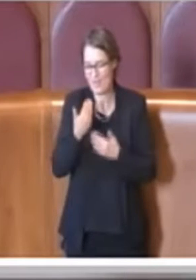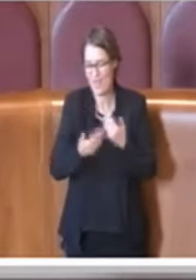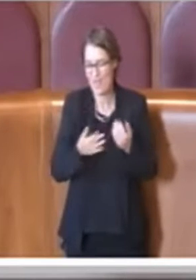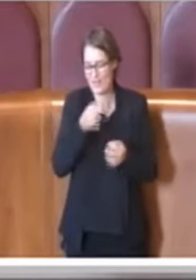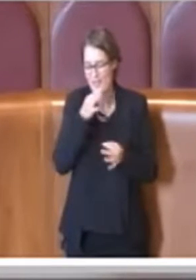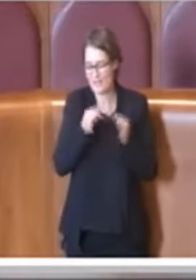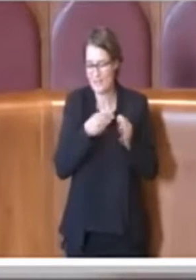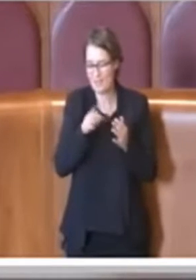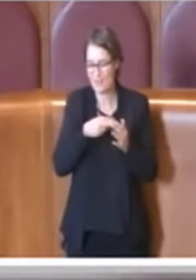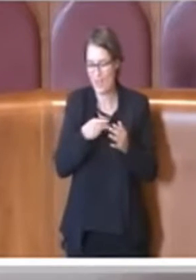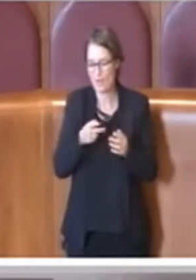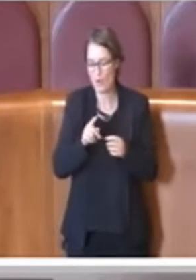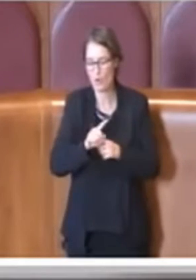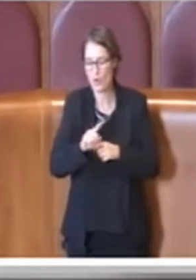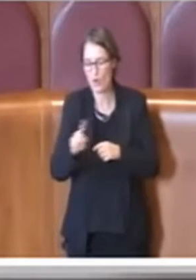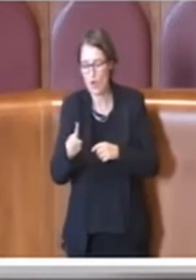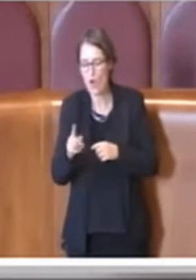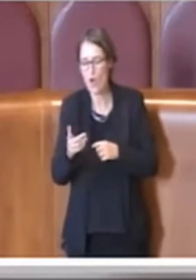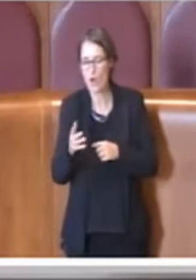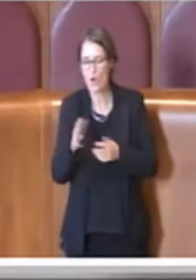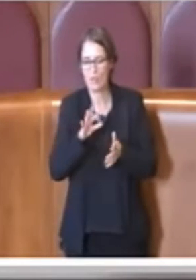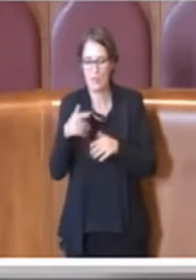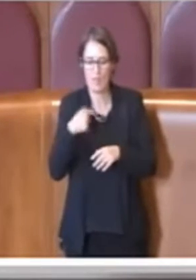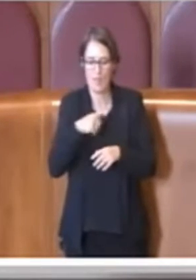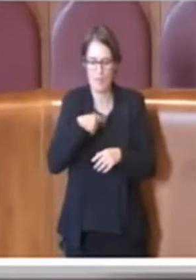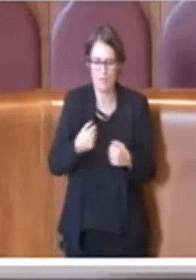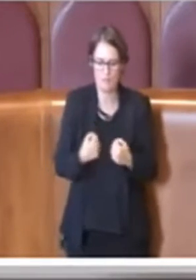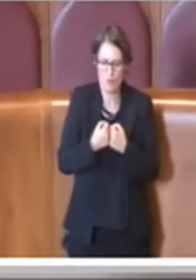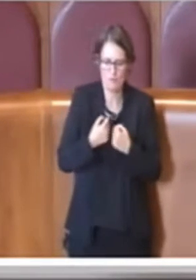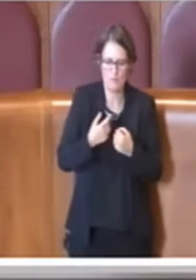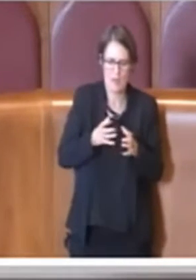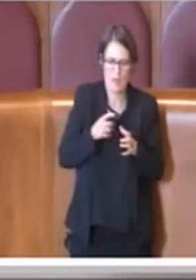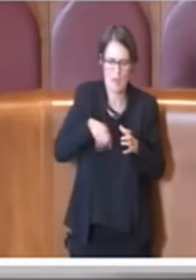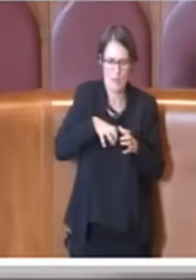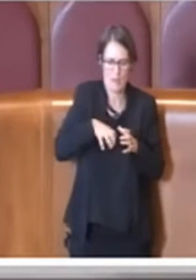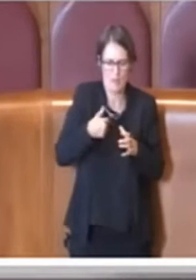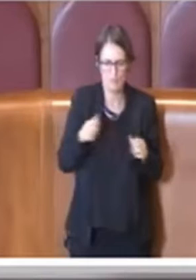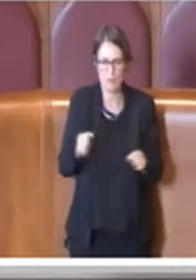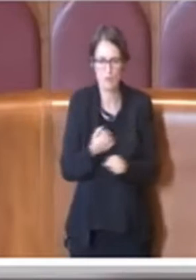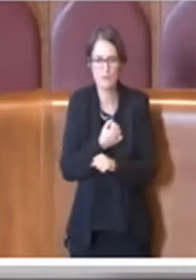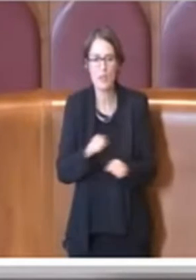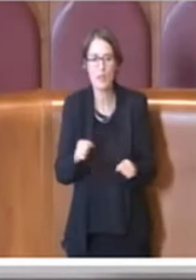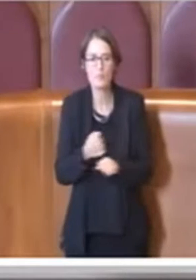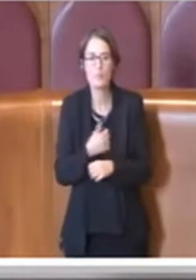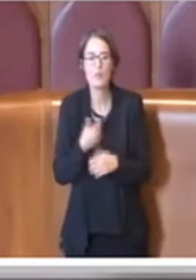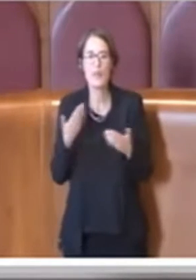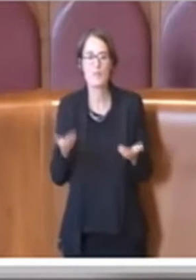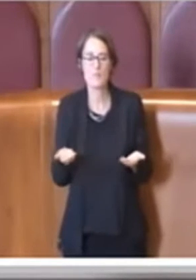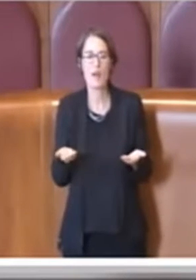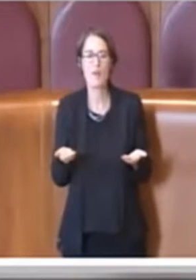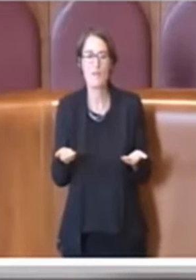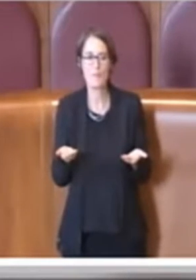votando in maniera diversa. Il senso di questo atto, però, che in parte, come dire, è stato